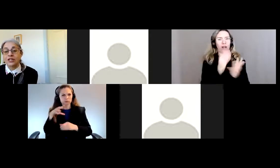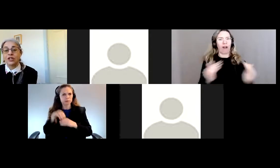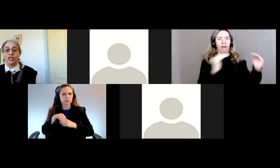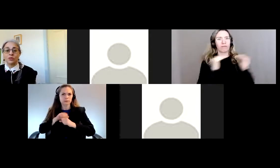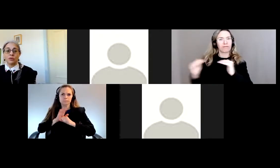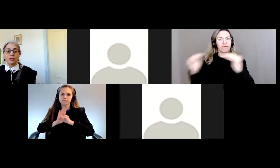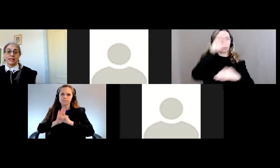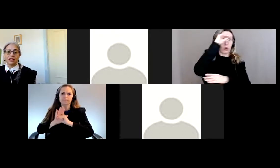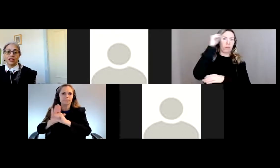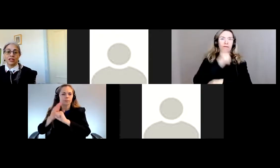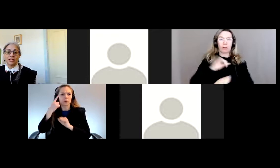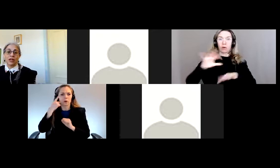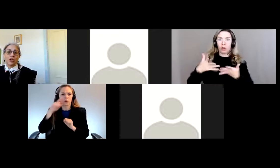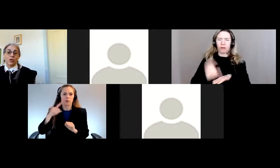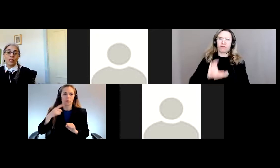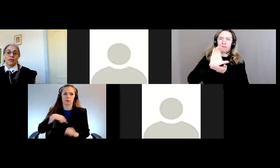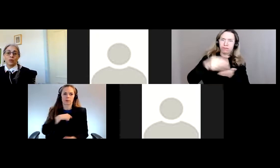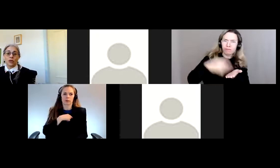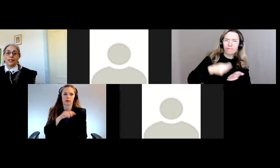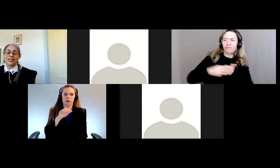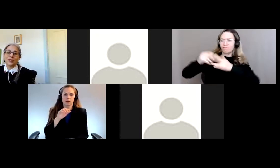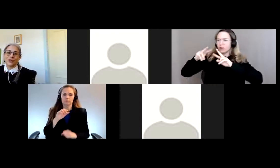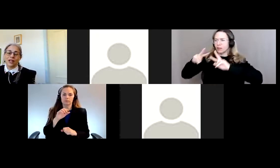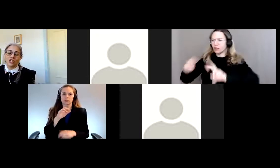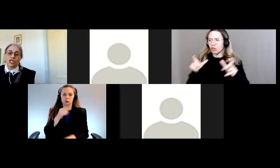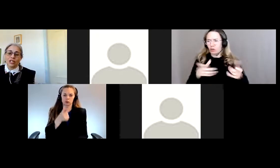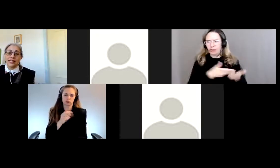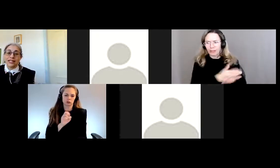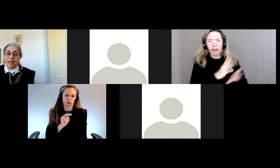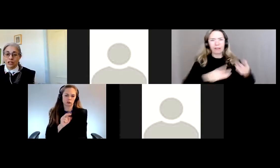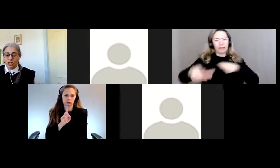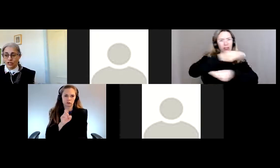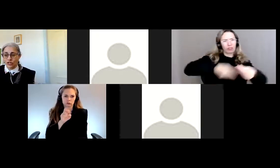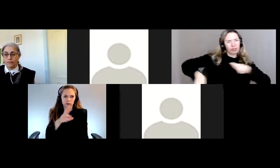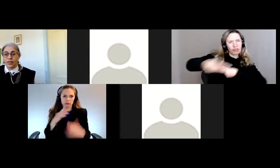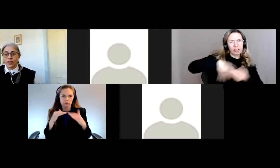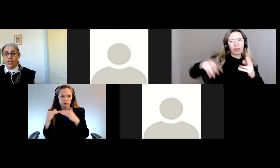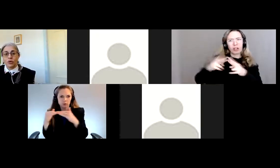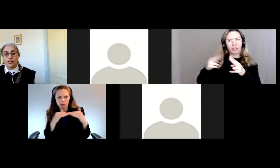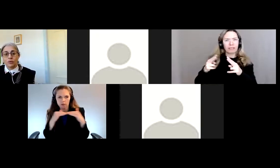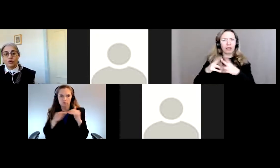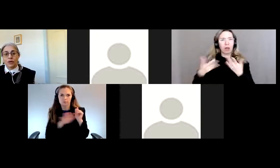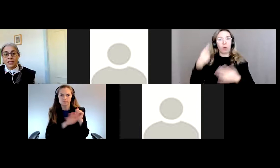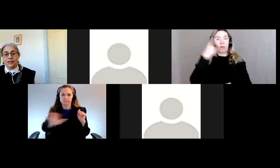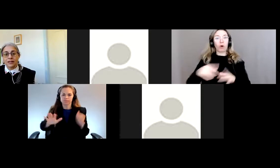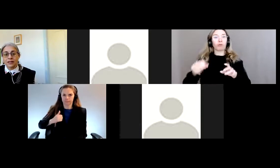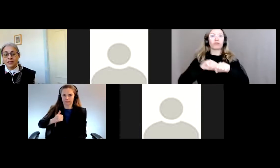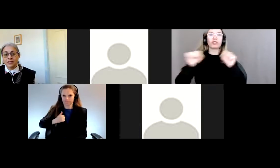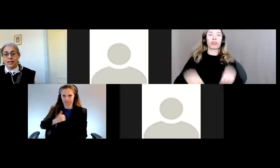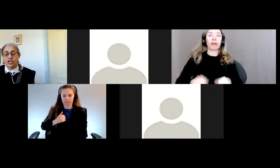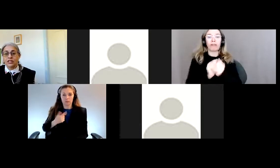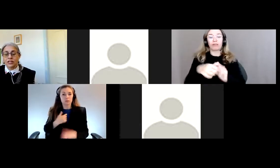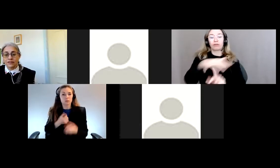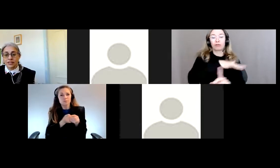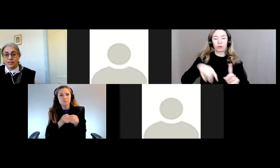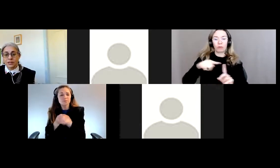Par le financement, la recherche, la défense de droit et l'échange de connaissances, nous travaillons en faveur du changement systémique. Nous